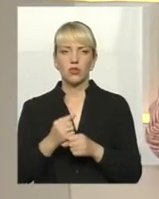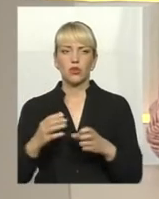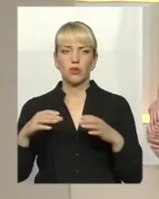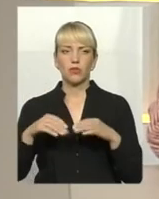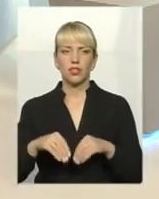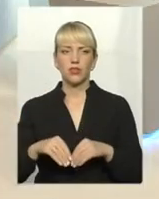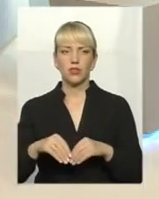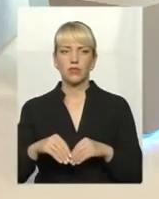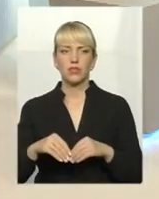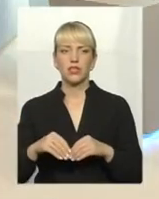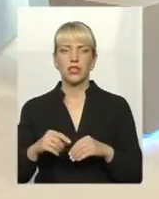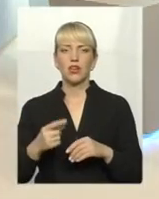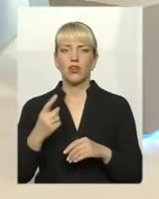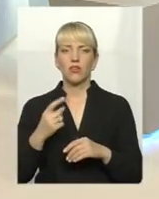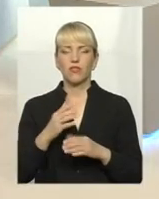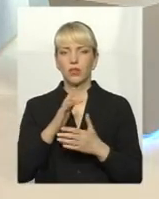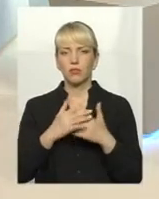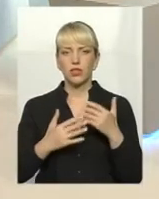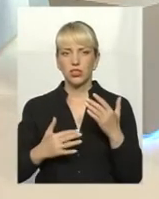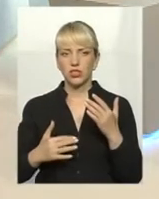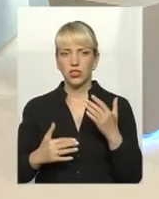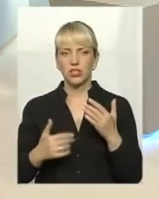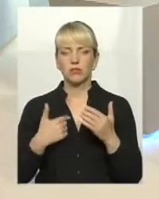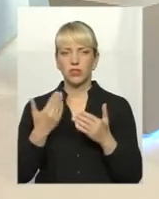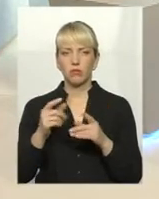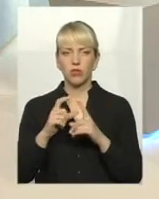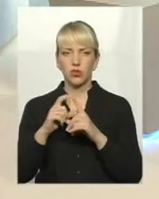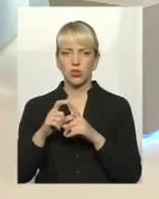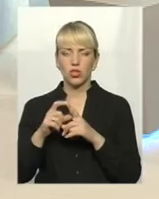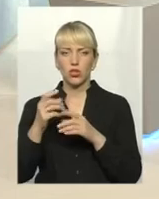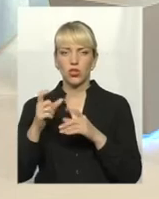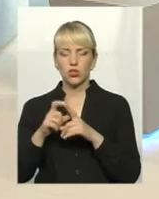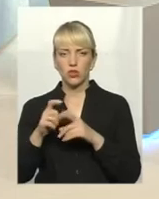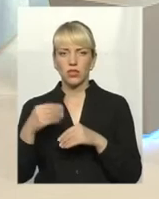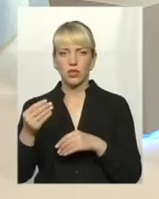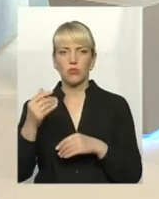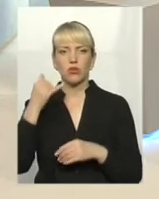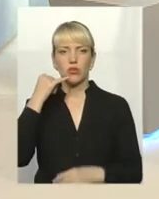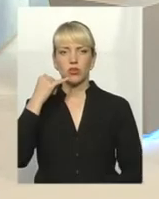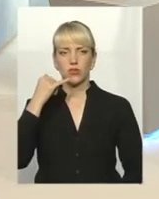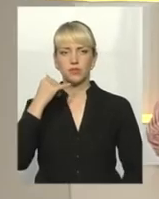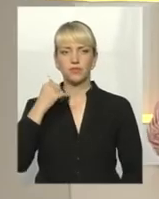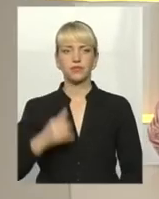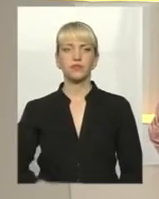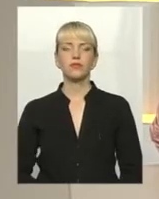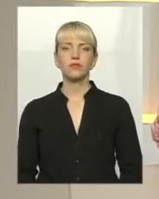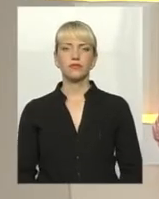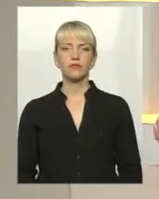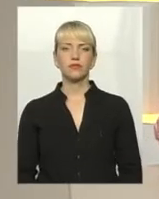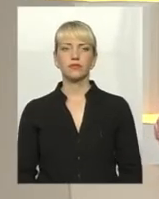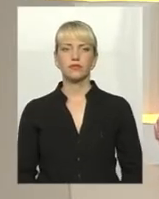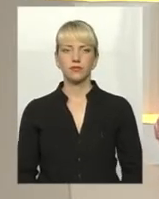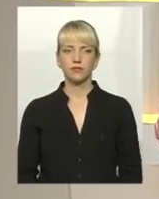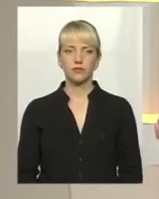Вибачте, будь ласка, одну хвилину. зараз дамо вам слово. У нас просто є телеглядач, хотіли б його почути. Прошу,